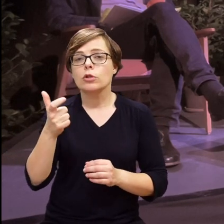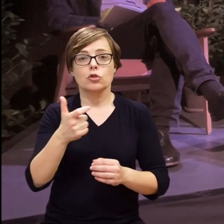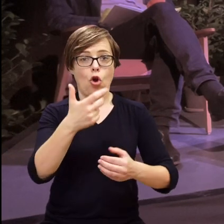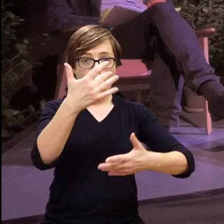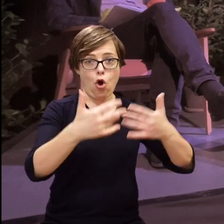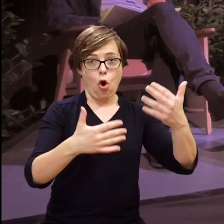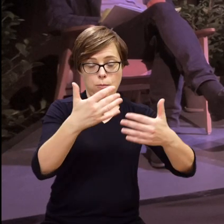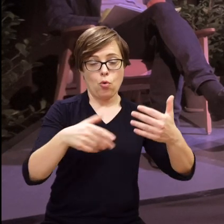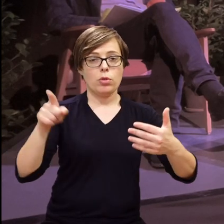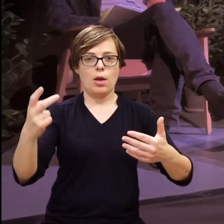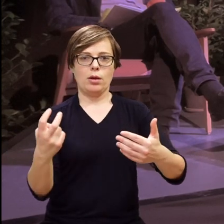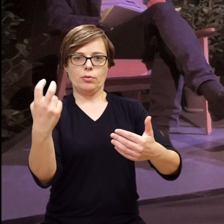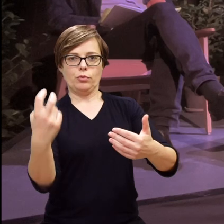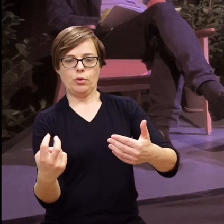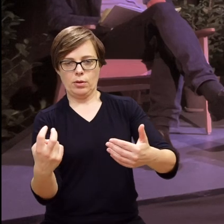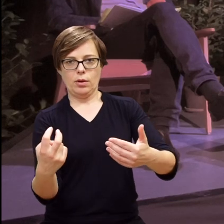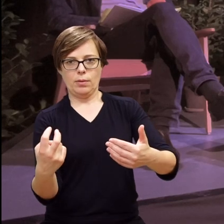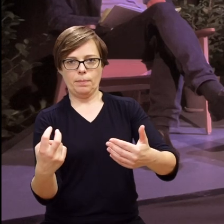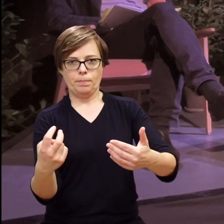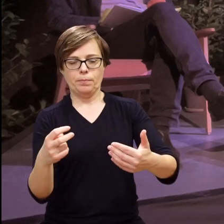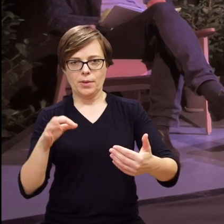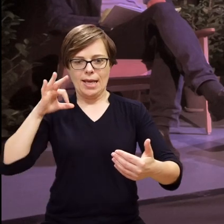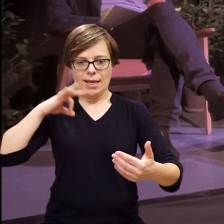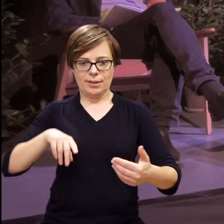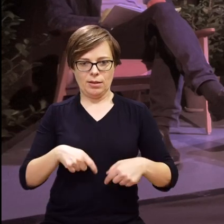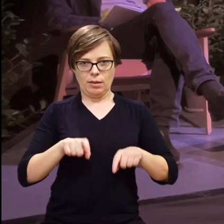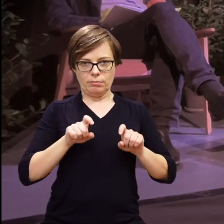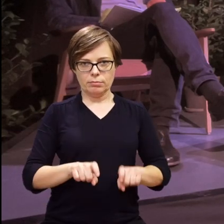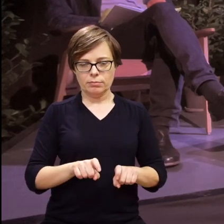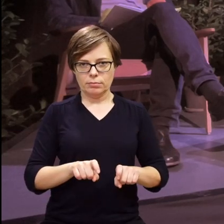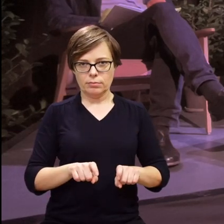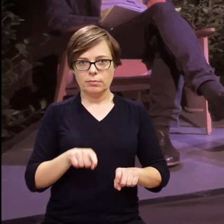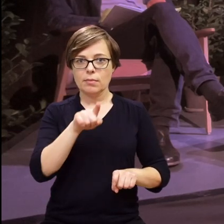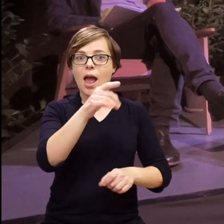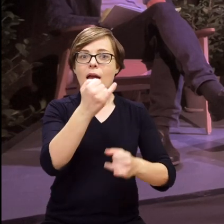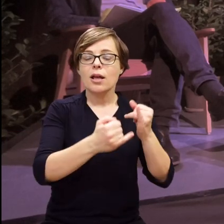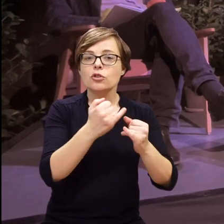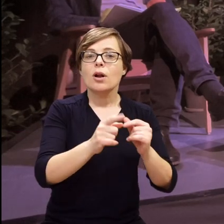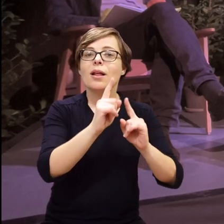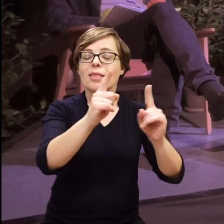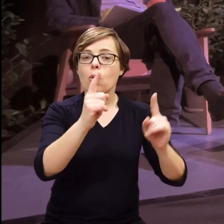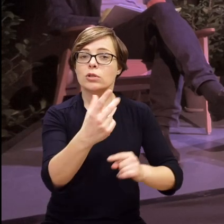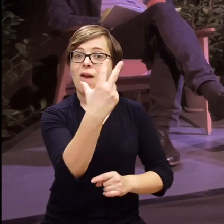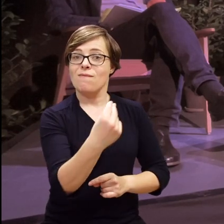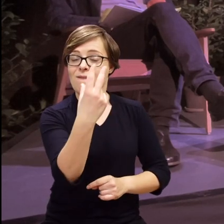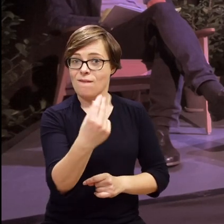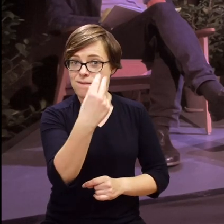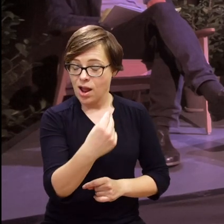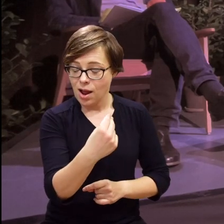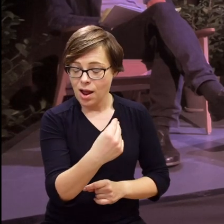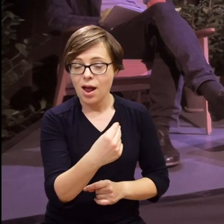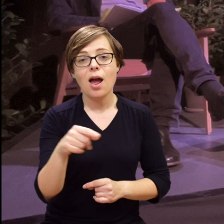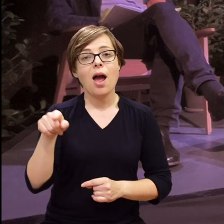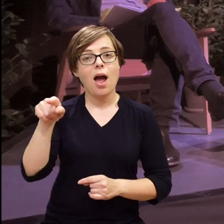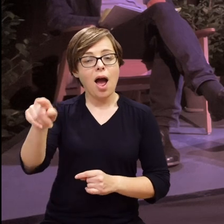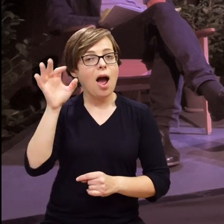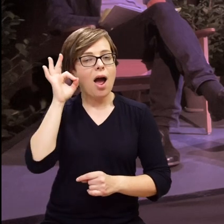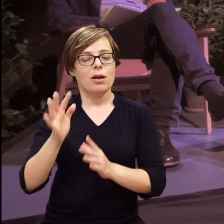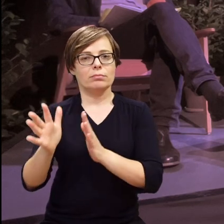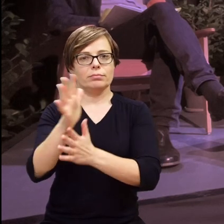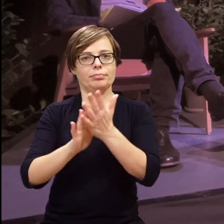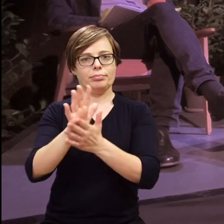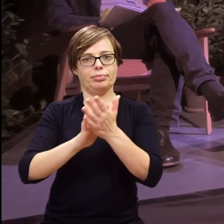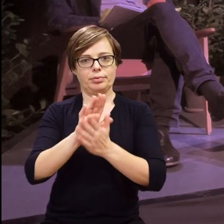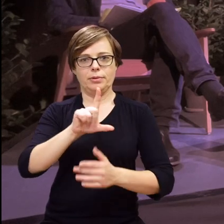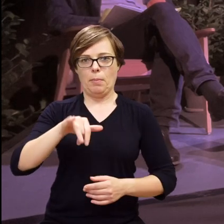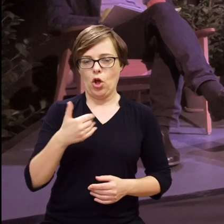codziennie siada obok komputera swojego dziecka i tam, jeżeli nauczyciel mówi do jej głuchego syna, to ona